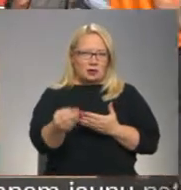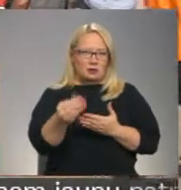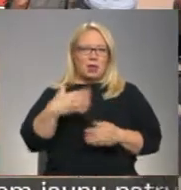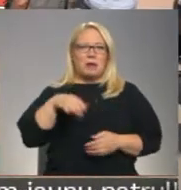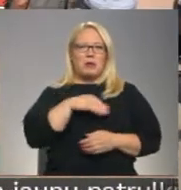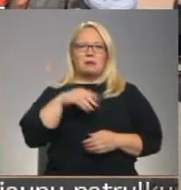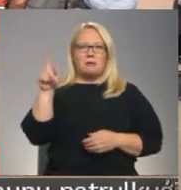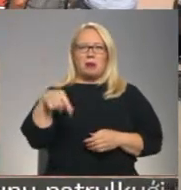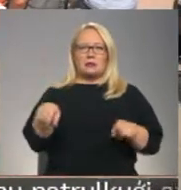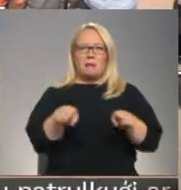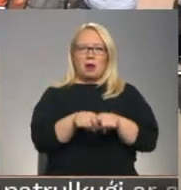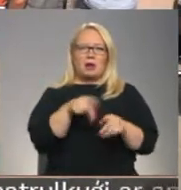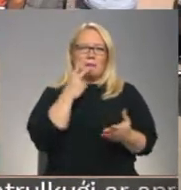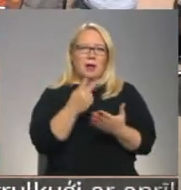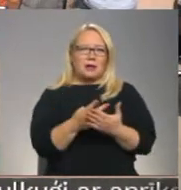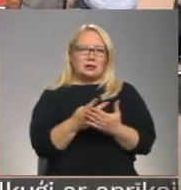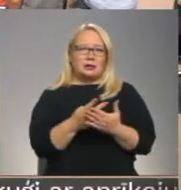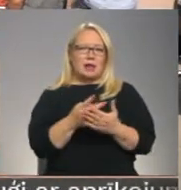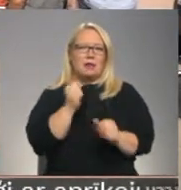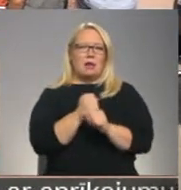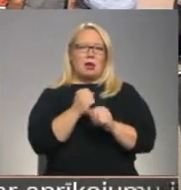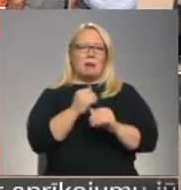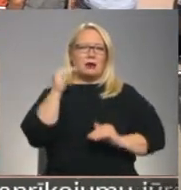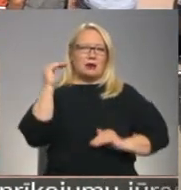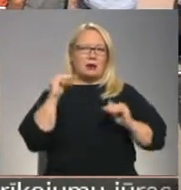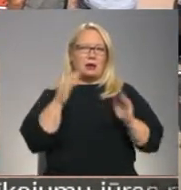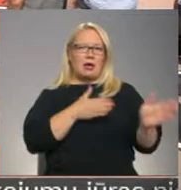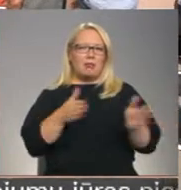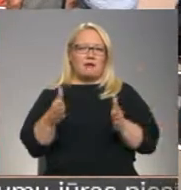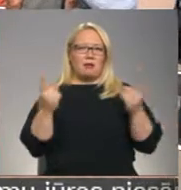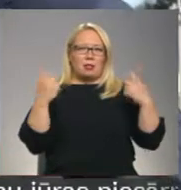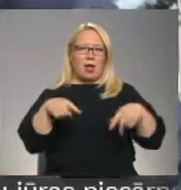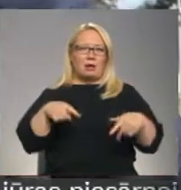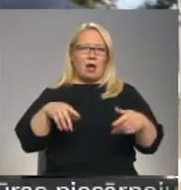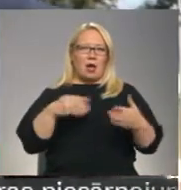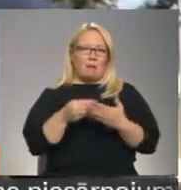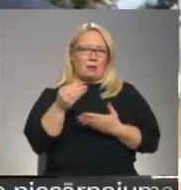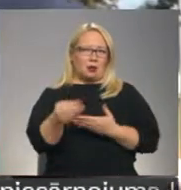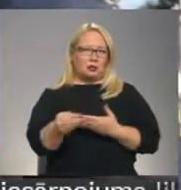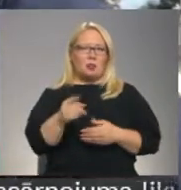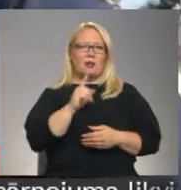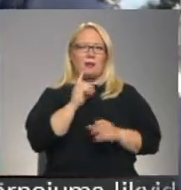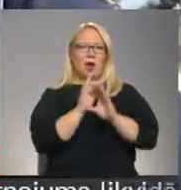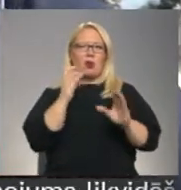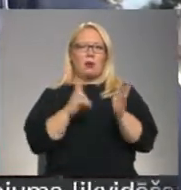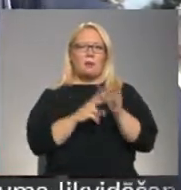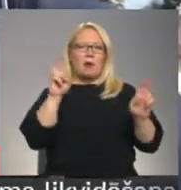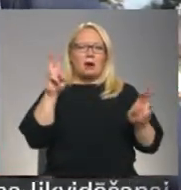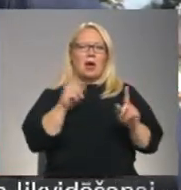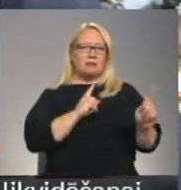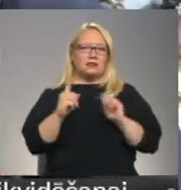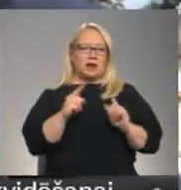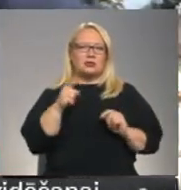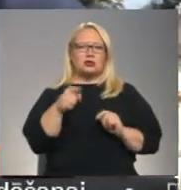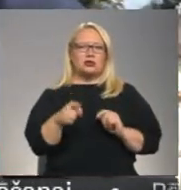Mēs prasam arī paredzēt darba gatavības laiku apmāksu. Liepais autobusparka administrācija šīs